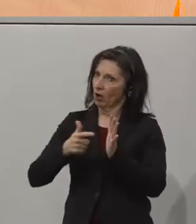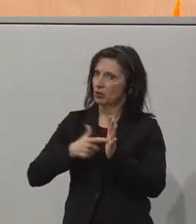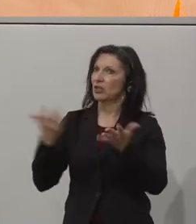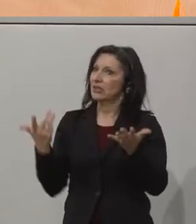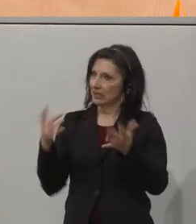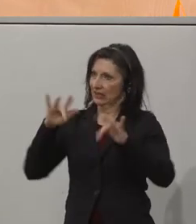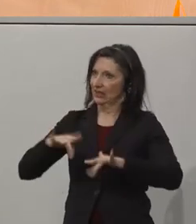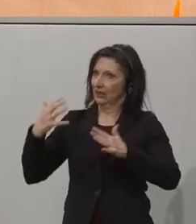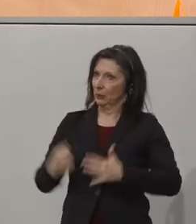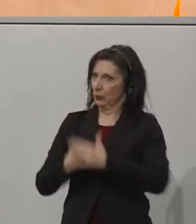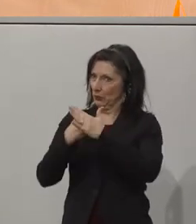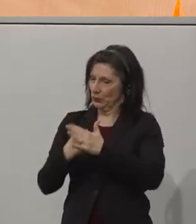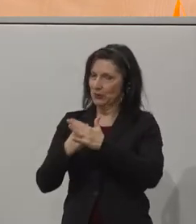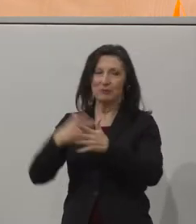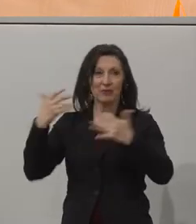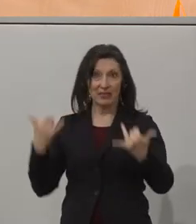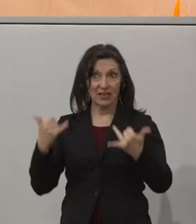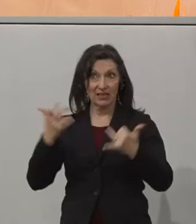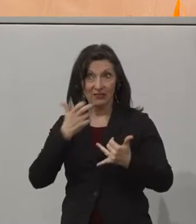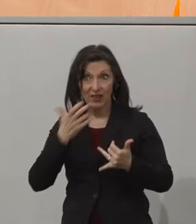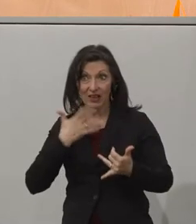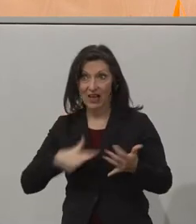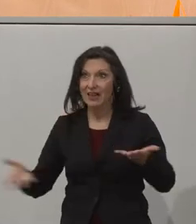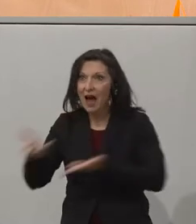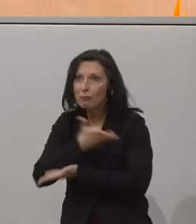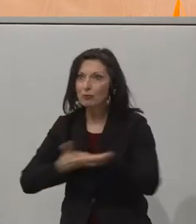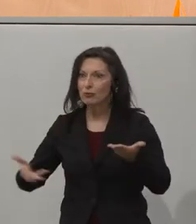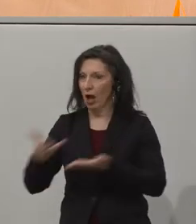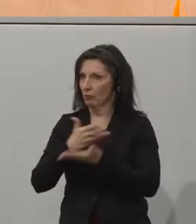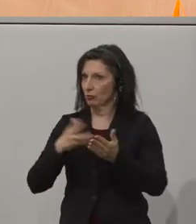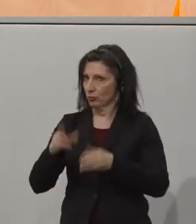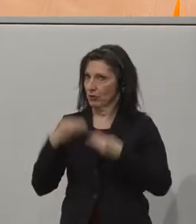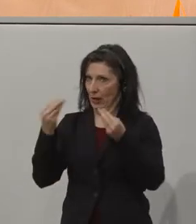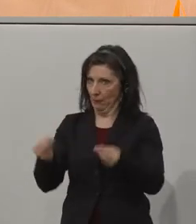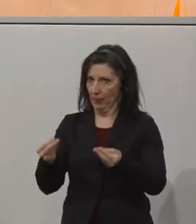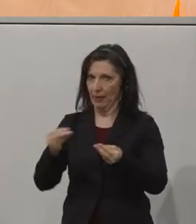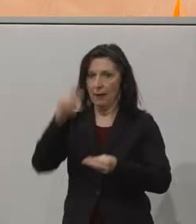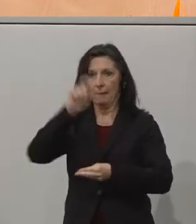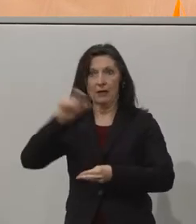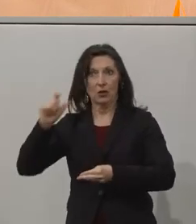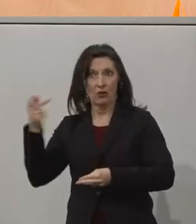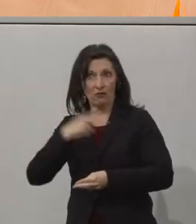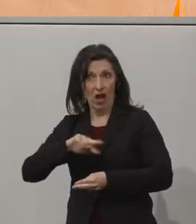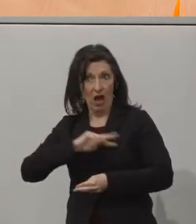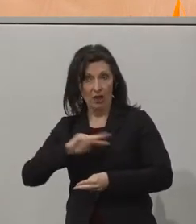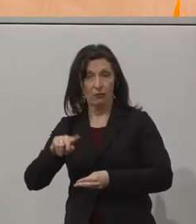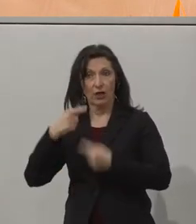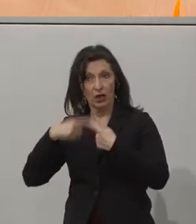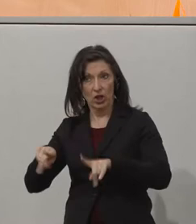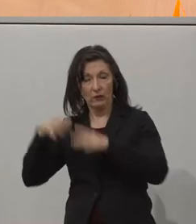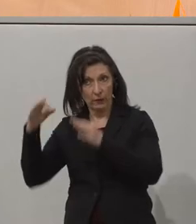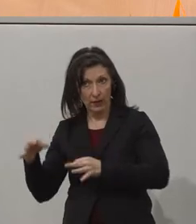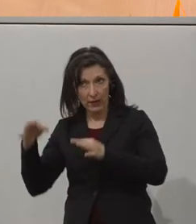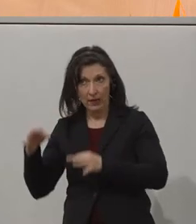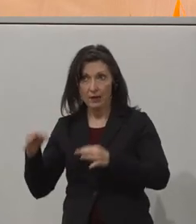und stimmen. Und auch hier wollen wir jetzt den Austausch fördern und anregen zwischen den verantwortlichen Personen, die Entscheidungen treffen, die